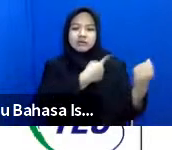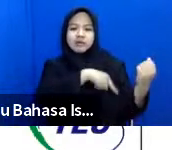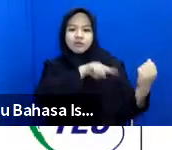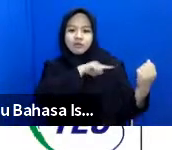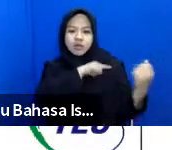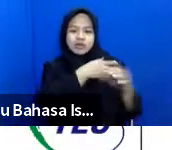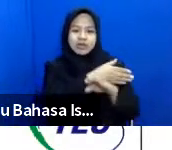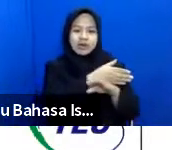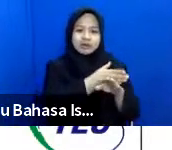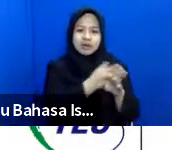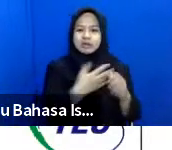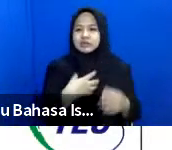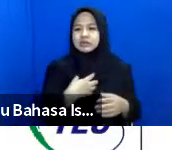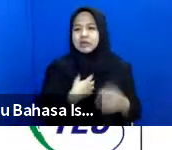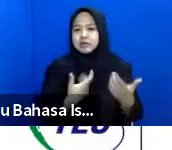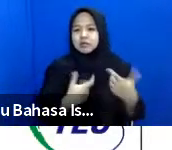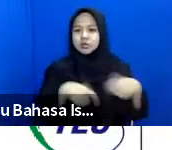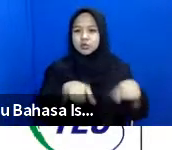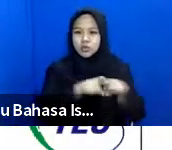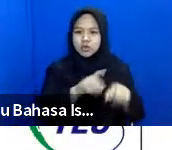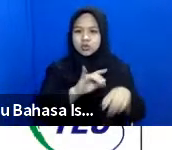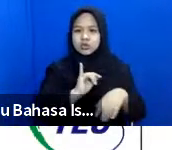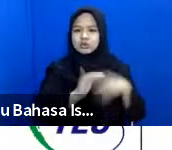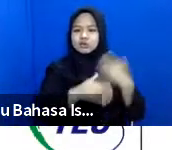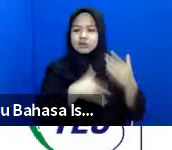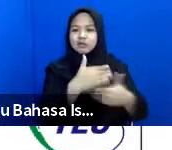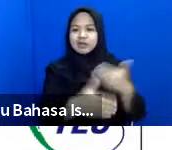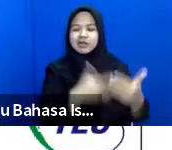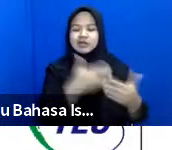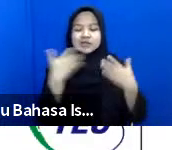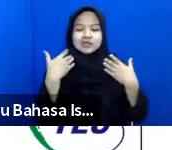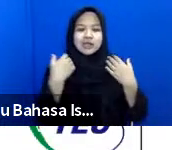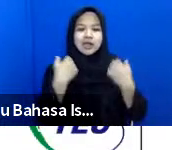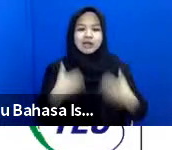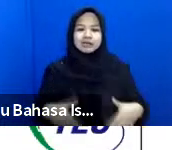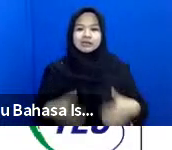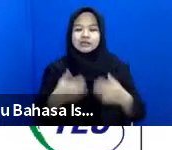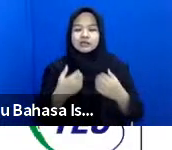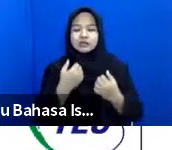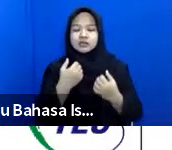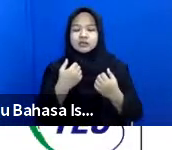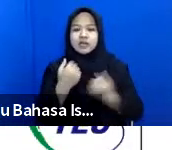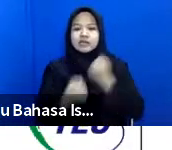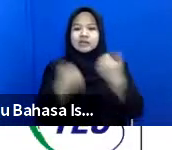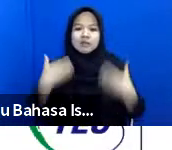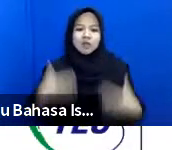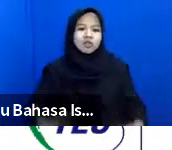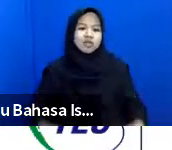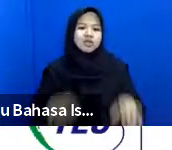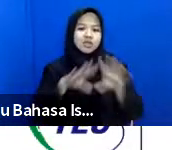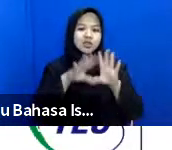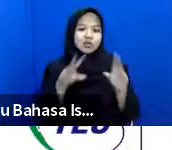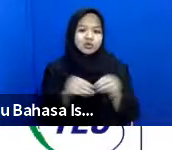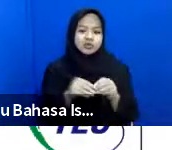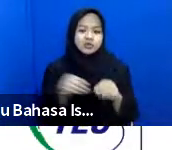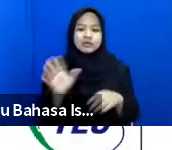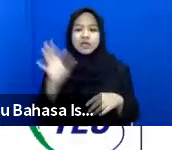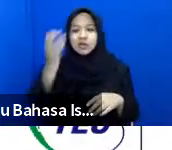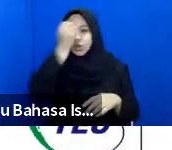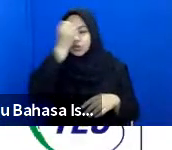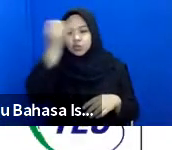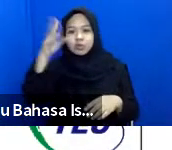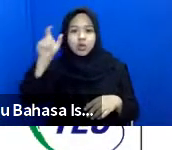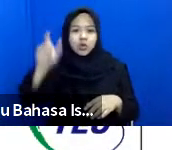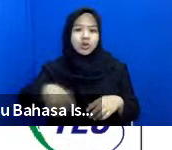dan sikap yang sesuai untuk mengimplementasi aksi kemanusiaan yang inklusif serta jangan lupa orang